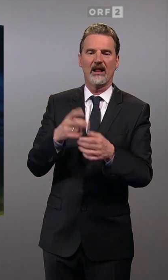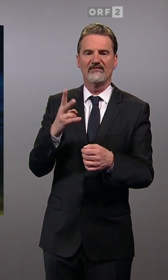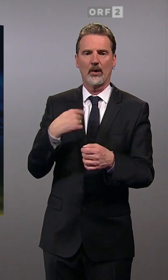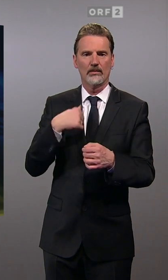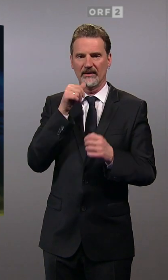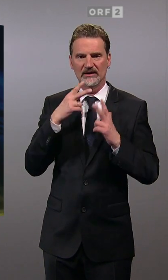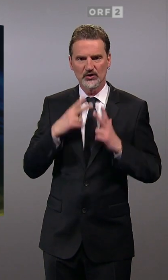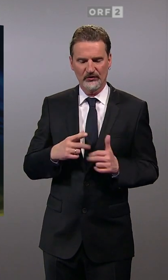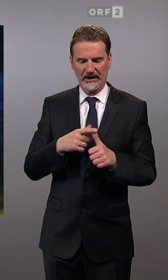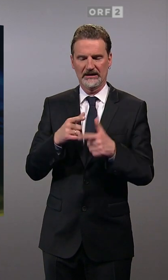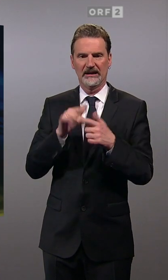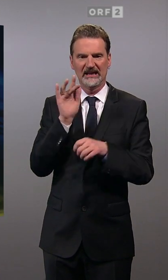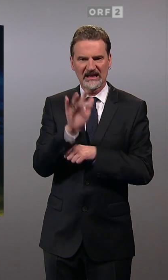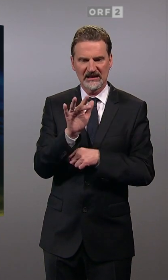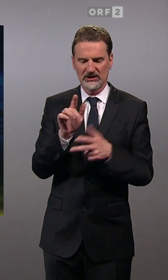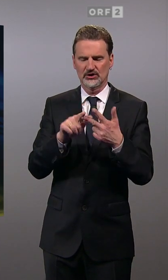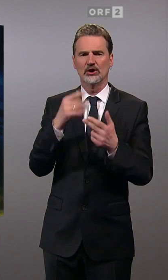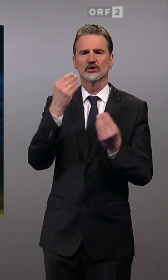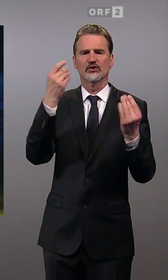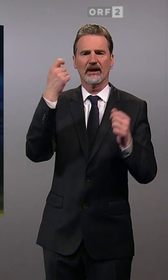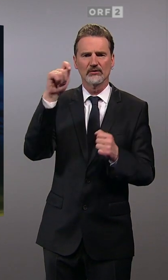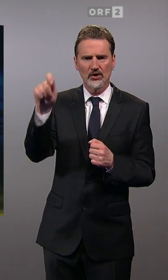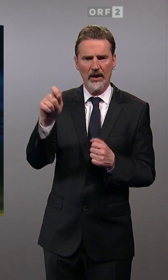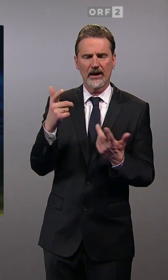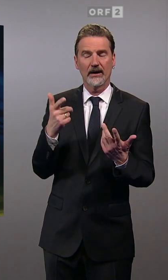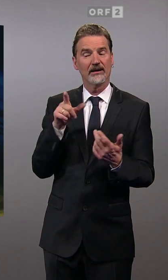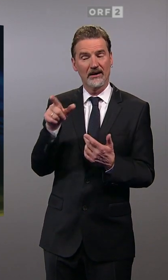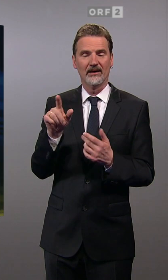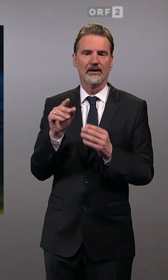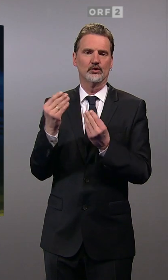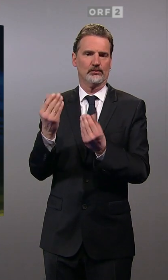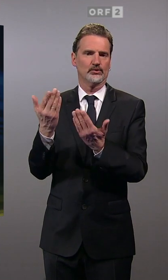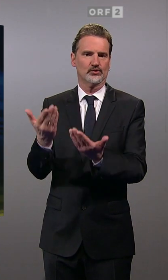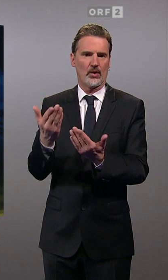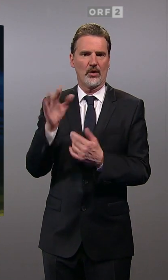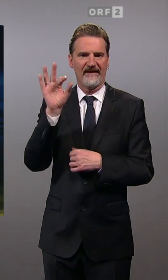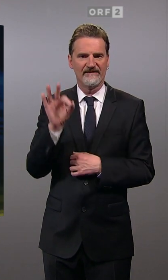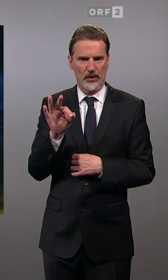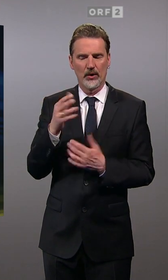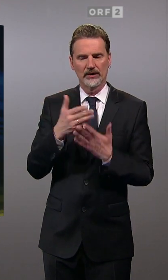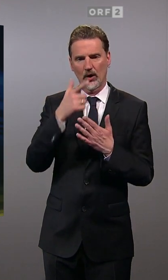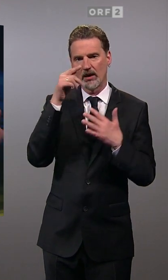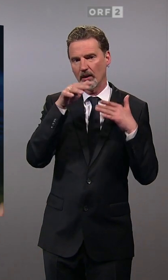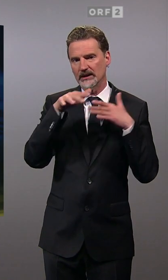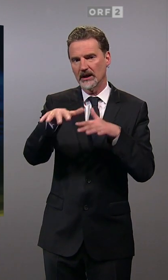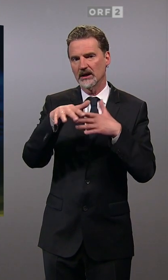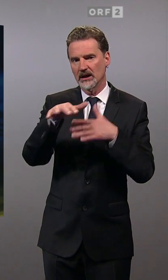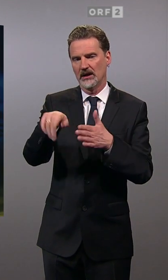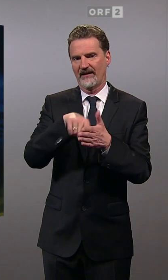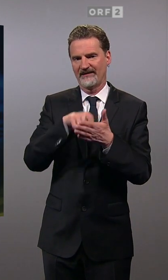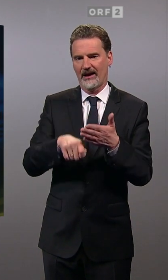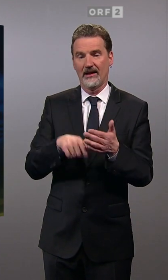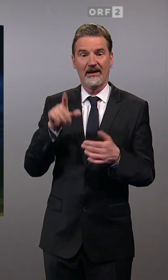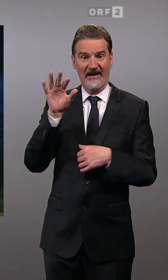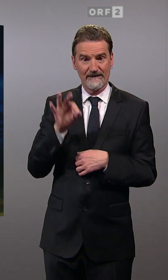extremen Multiplikator in der Wirkung freiheitlicher Politik. Und deshalb ist es immer so, wenn das große Thema da ist, dann